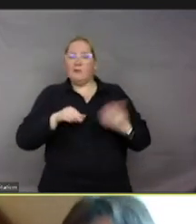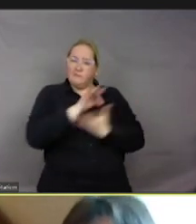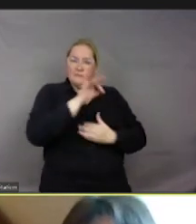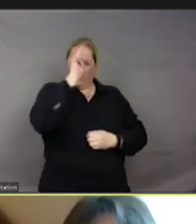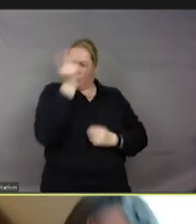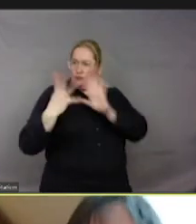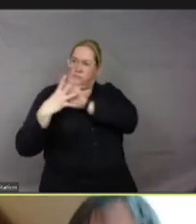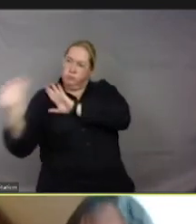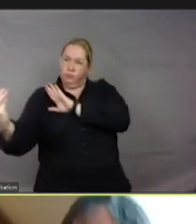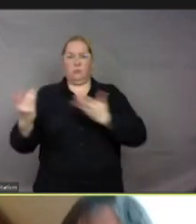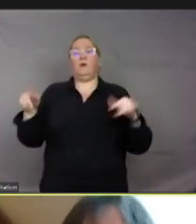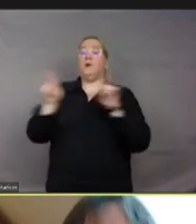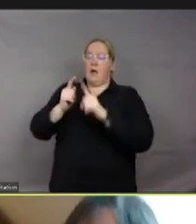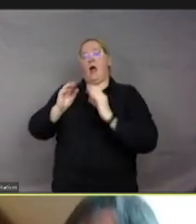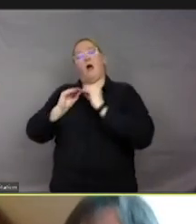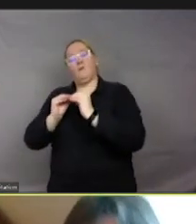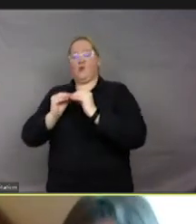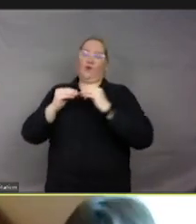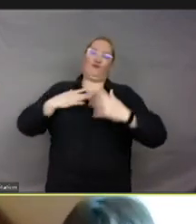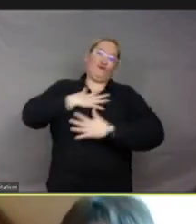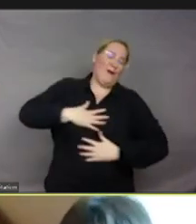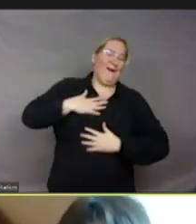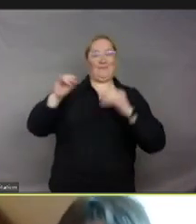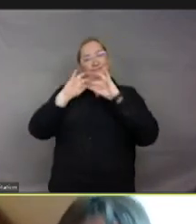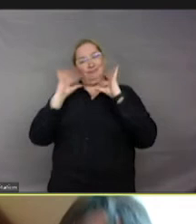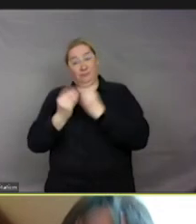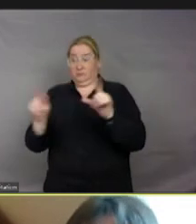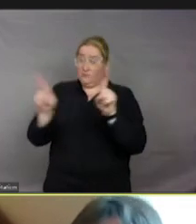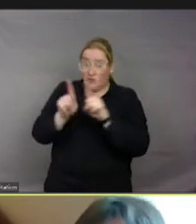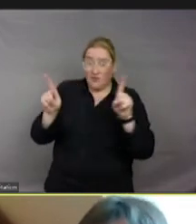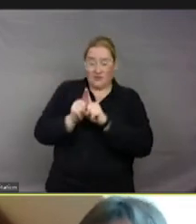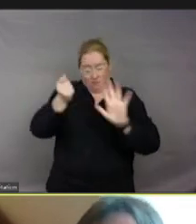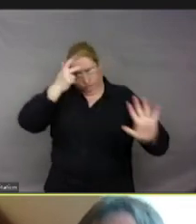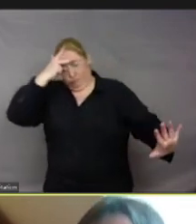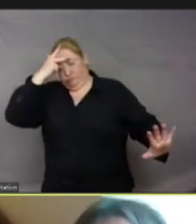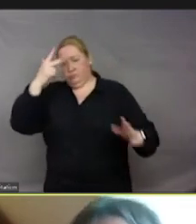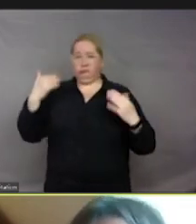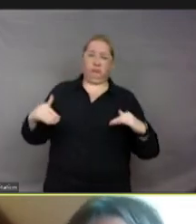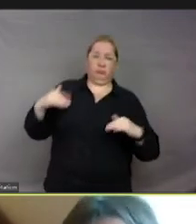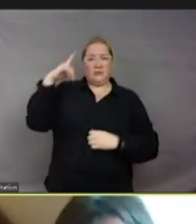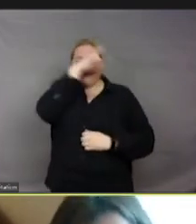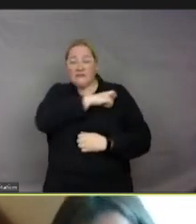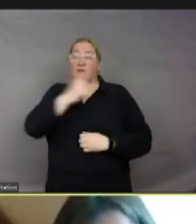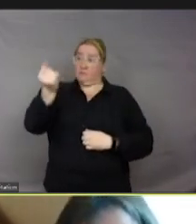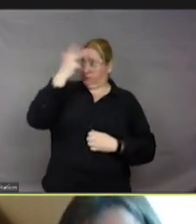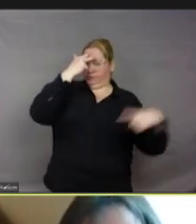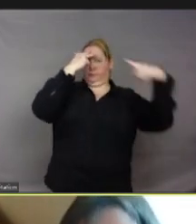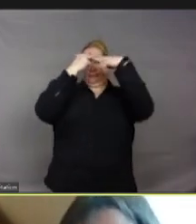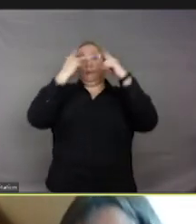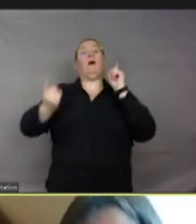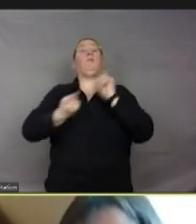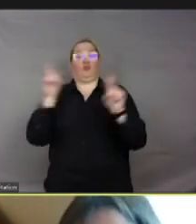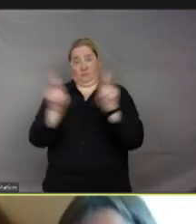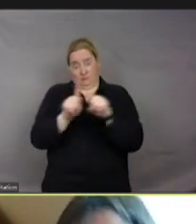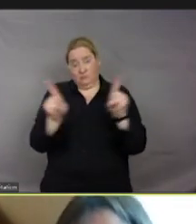peut appeler culture, on parle d'amour, de joie, on parle surtout aussi de traumatisme. Alors, le traumatisme, c'est important